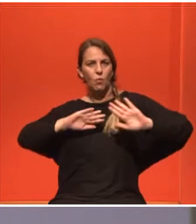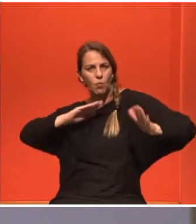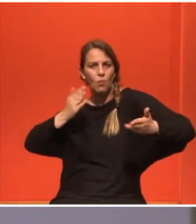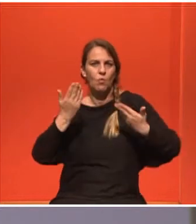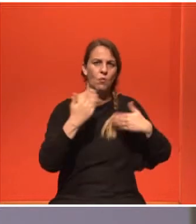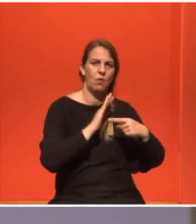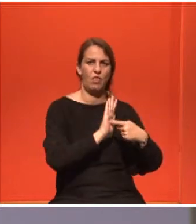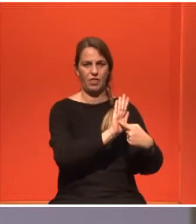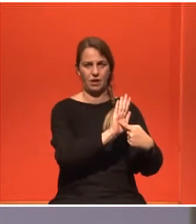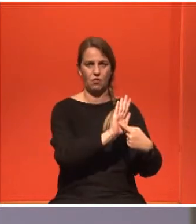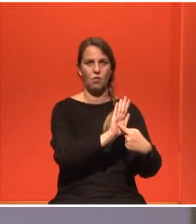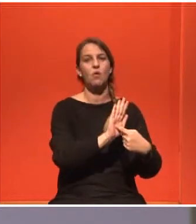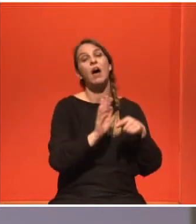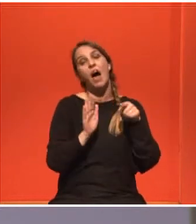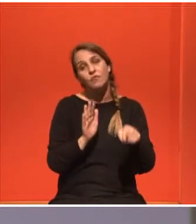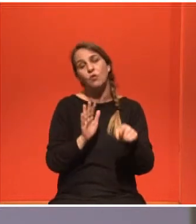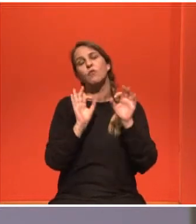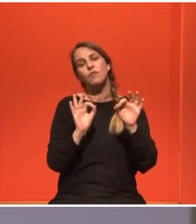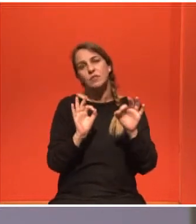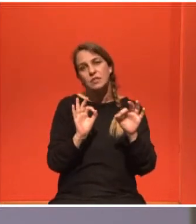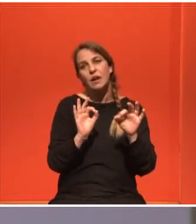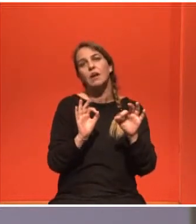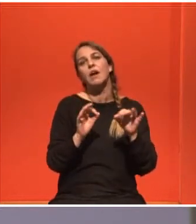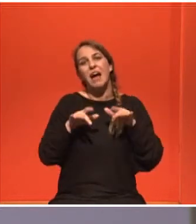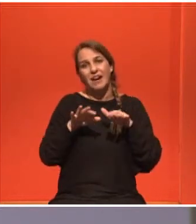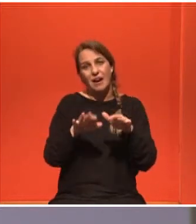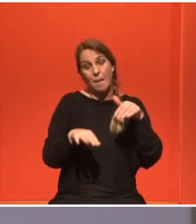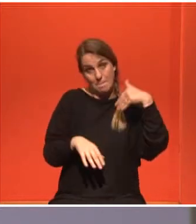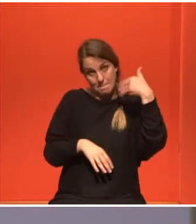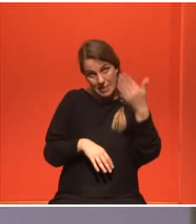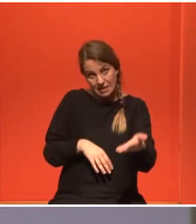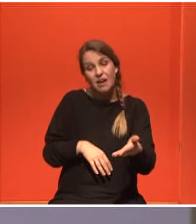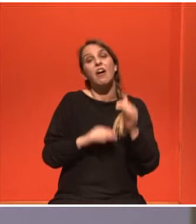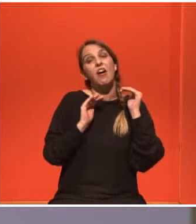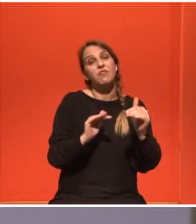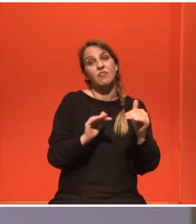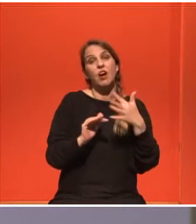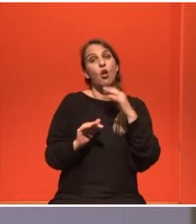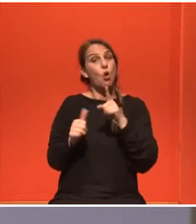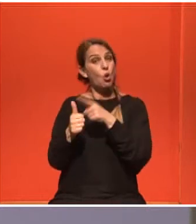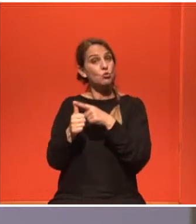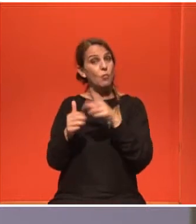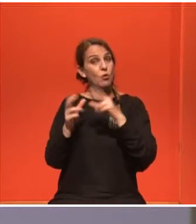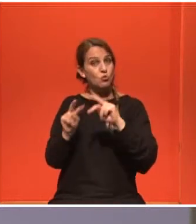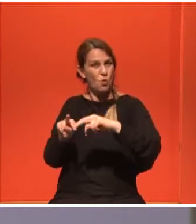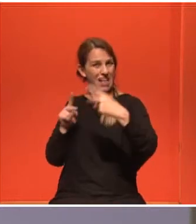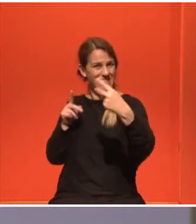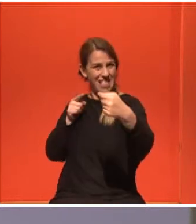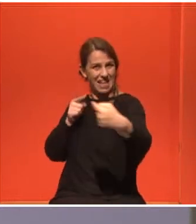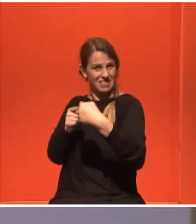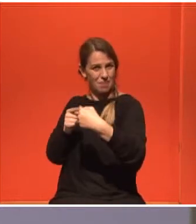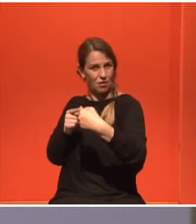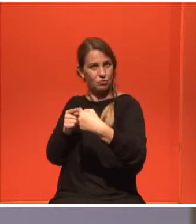αναγκαστικά συνέχισε αυτό γιατί στην προπόνηση κούμητε που είναι με αντίπαλο δεχόμουν επιθέσεις την κοιλιά και είχα κάνει το